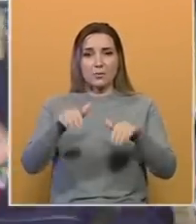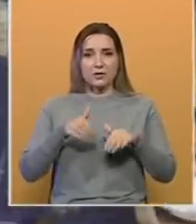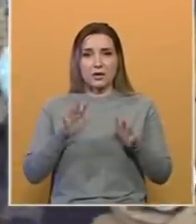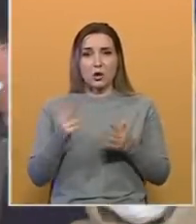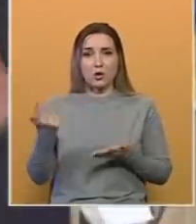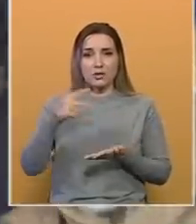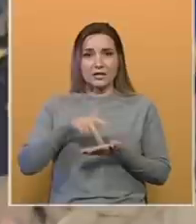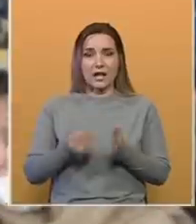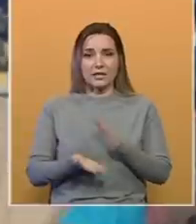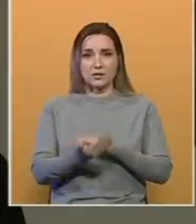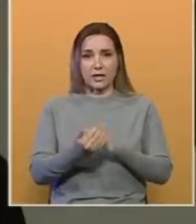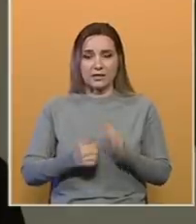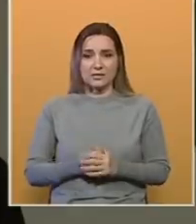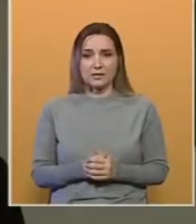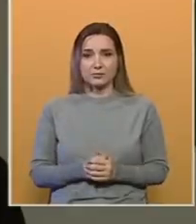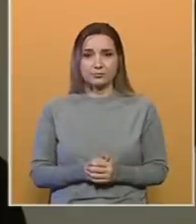3000 izbjedlica.